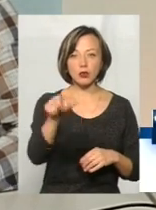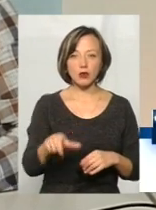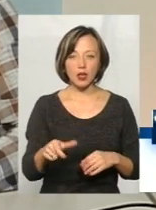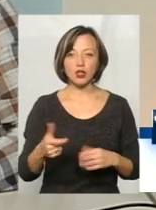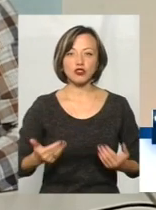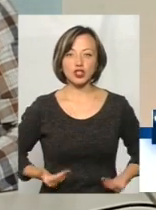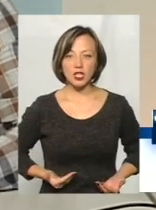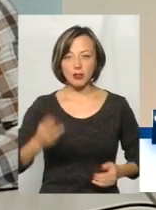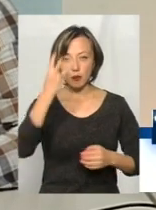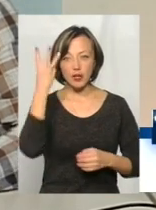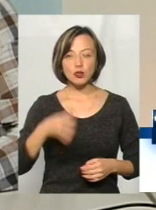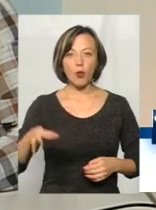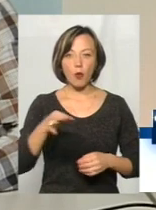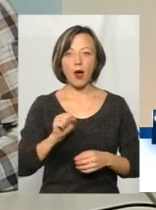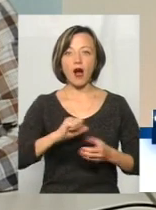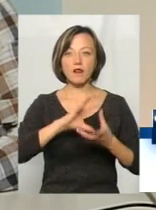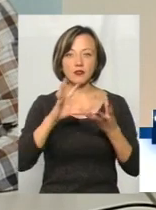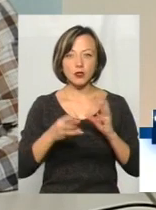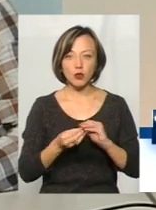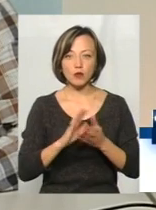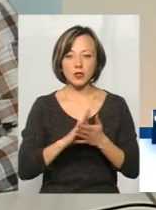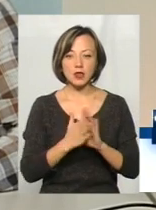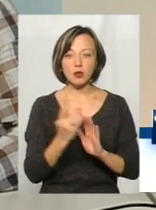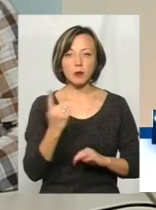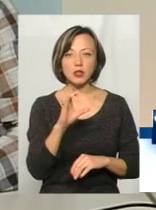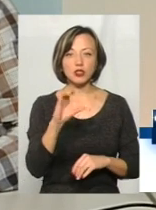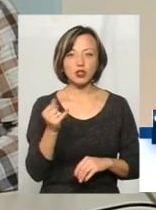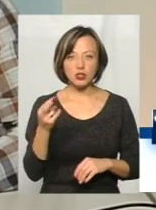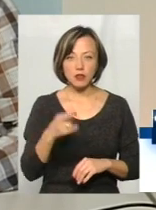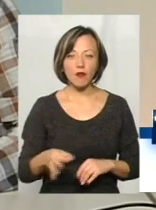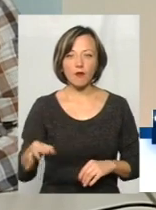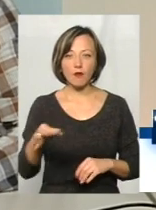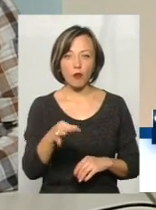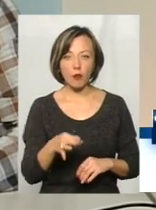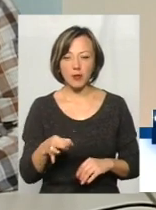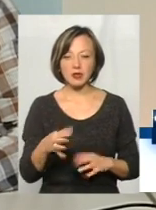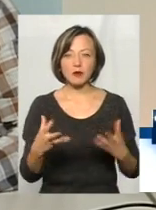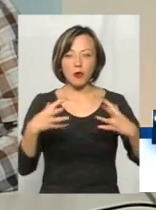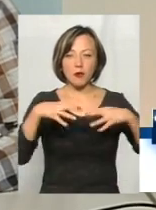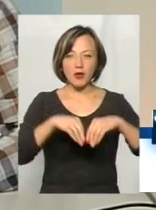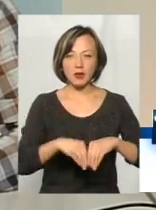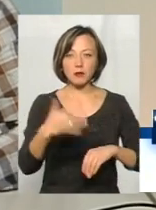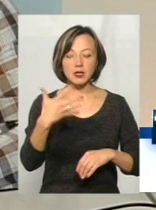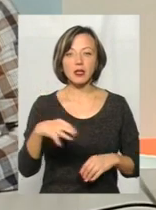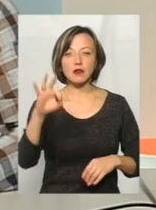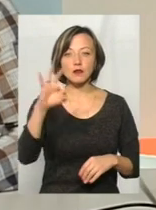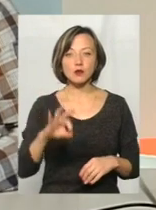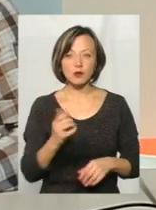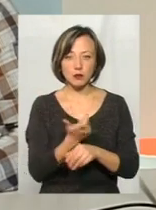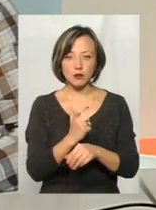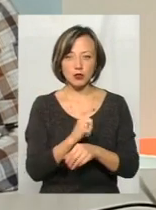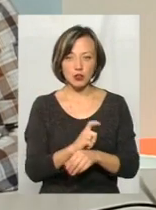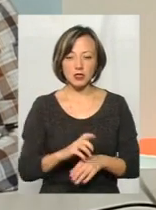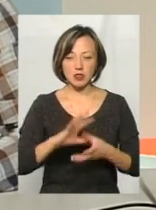області. А в цілому станом на 1 січня на Хмельниччині буде об'єднано більш ніж 50% від загальної